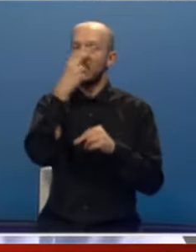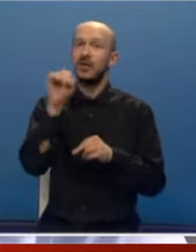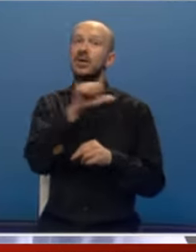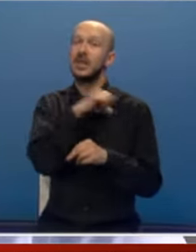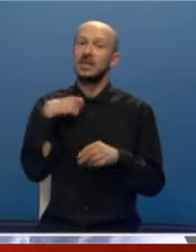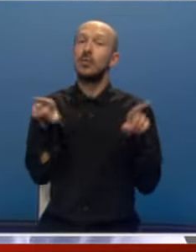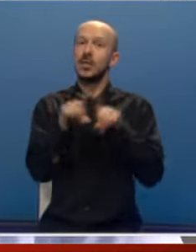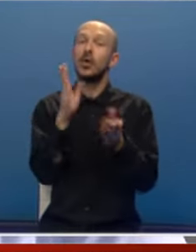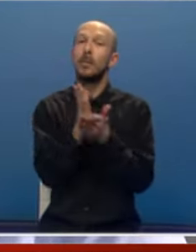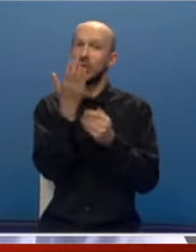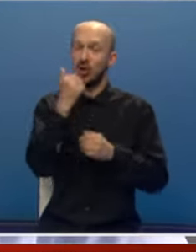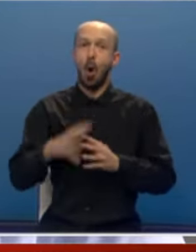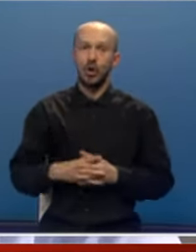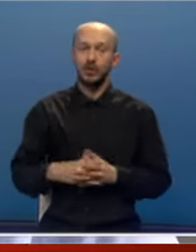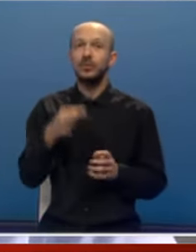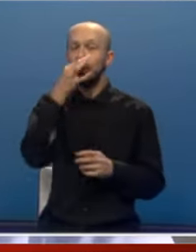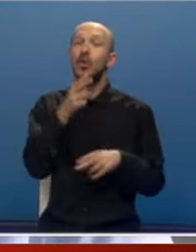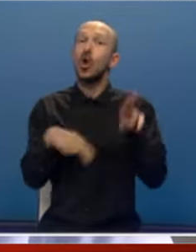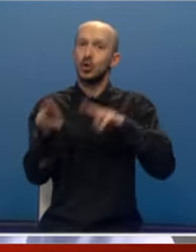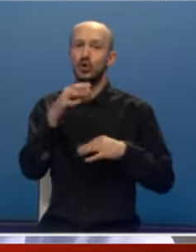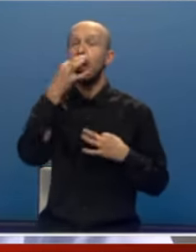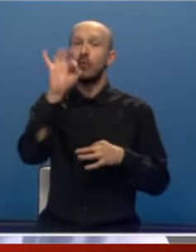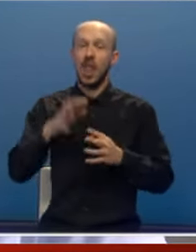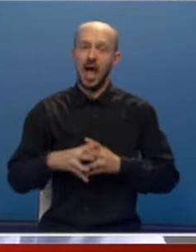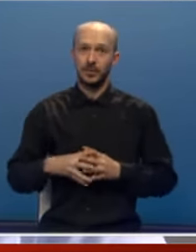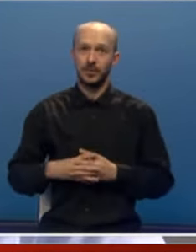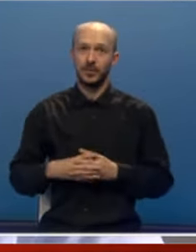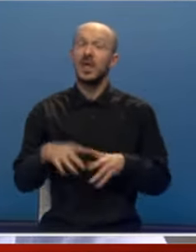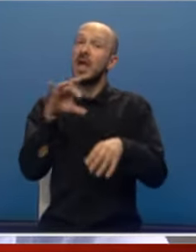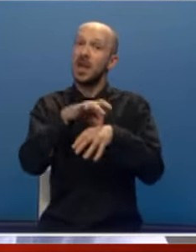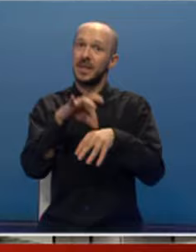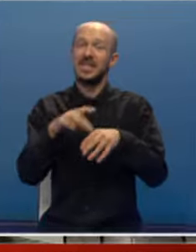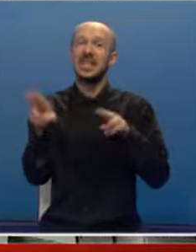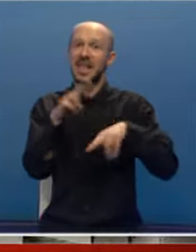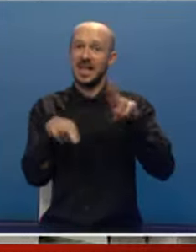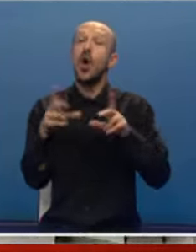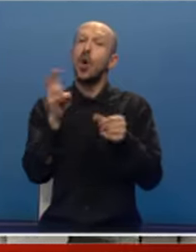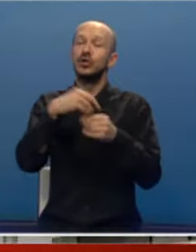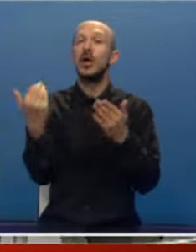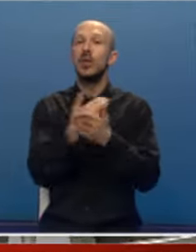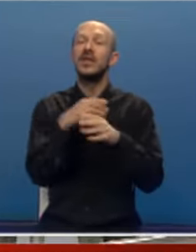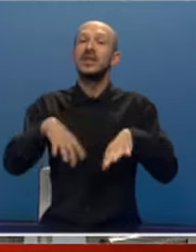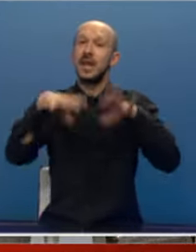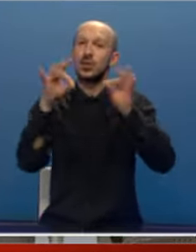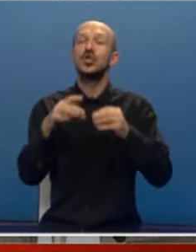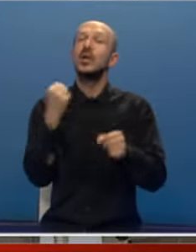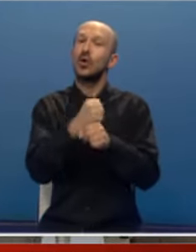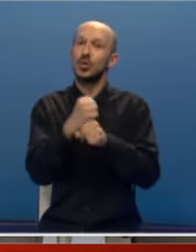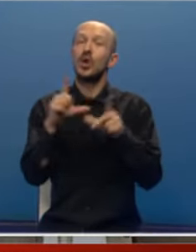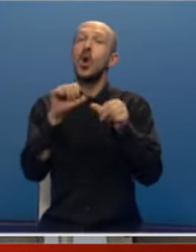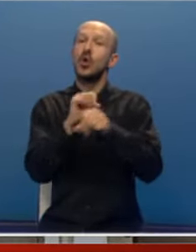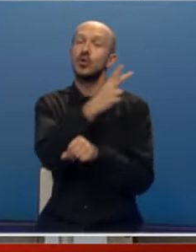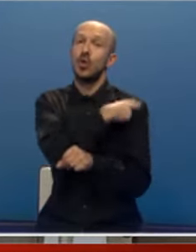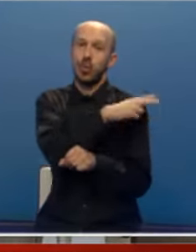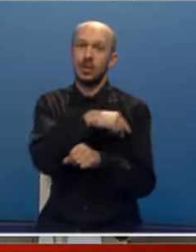da ćemo i mi biti bolje usluženi, bolja medicinska njega. Uvođenjem novih diagnostičkih procedura u